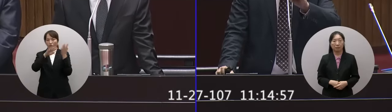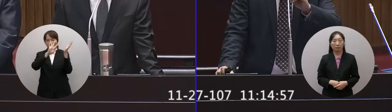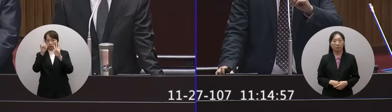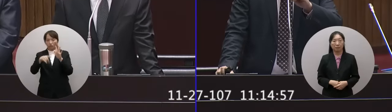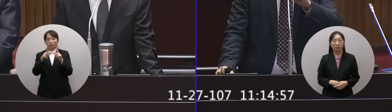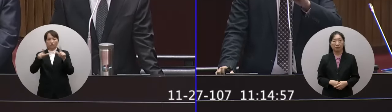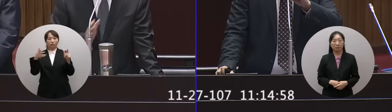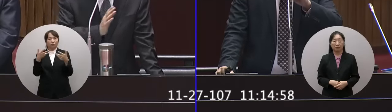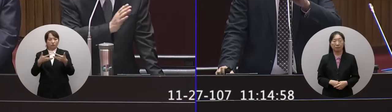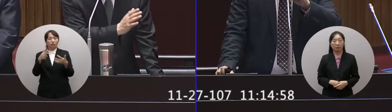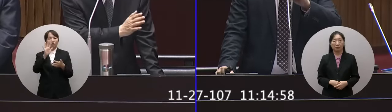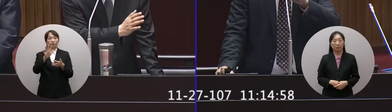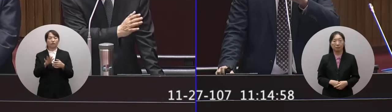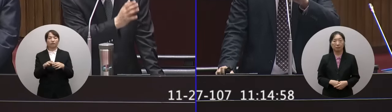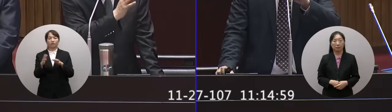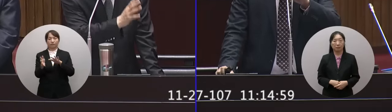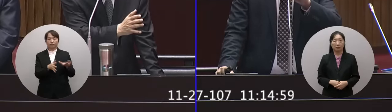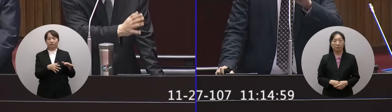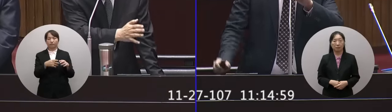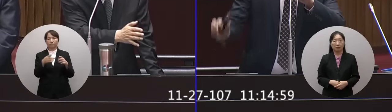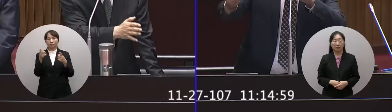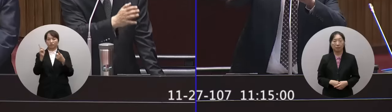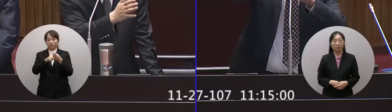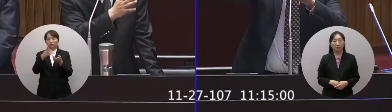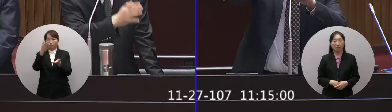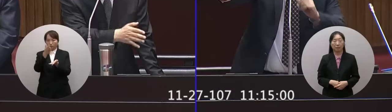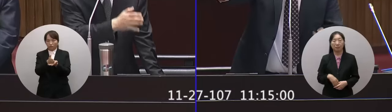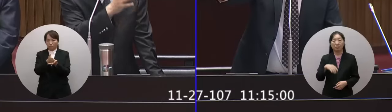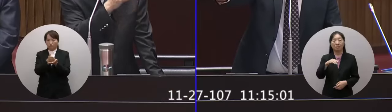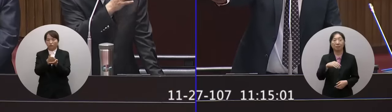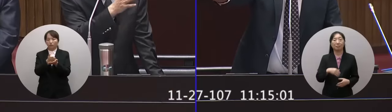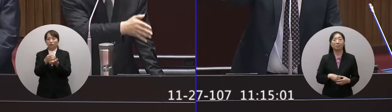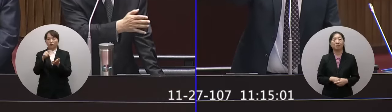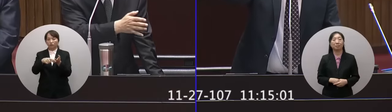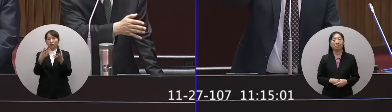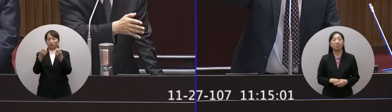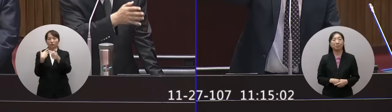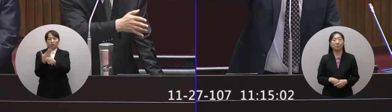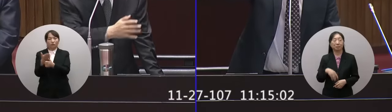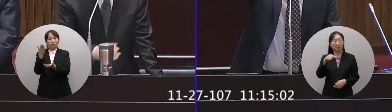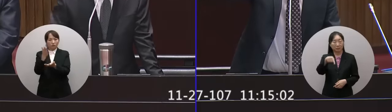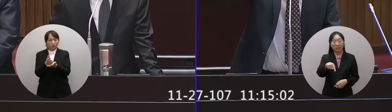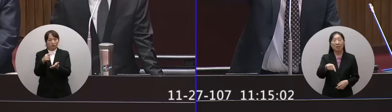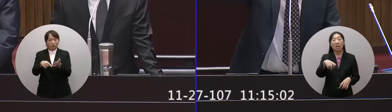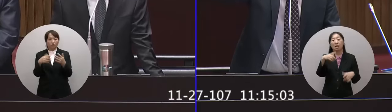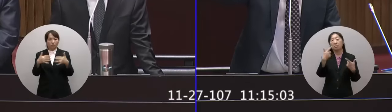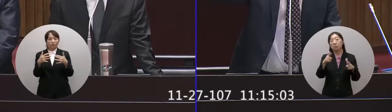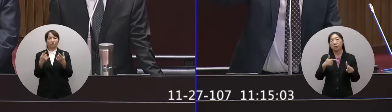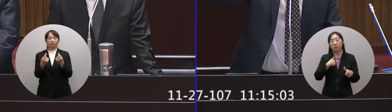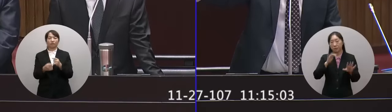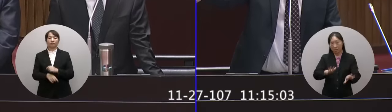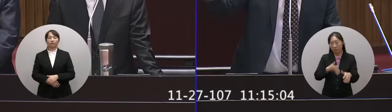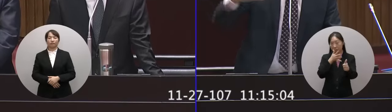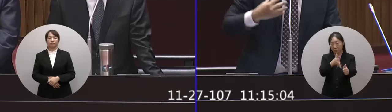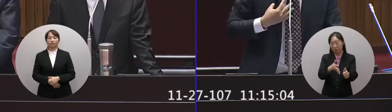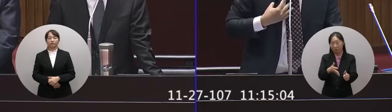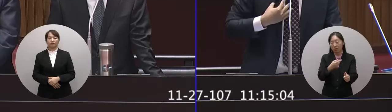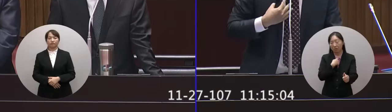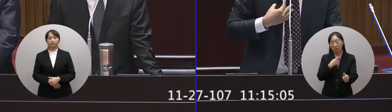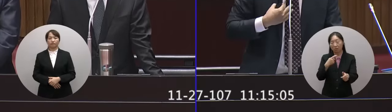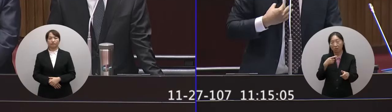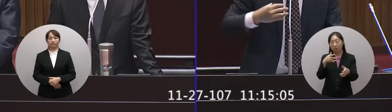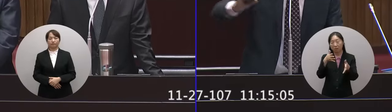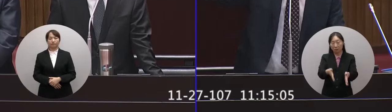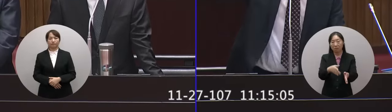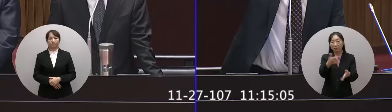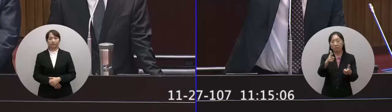產生很大的問題另外就是說該停車該停車沒有讓他停車這個都不是我今天質詢的重點我的習慣